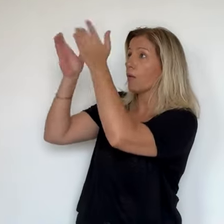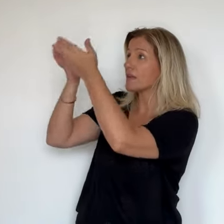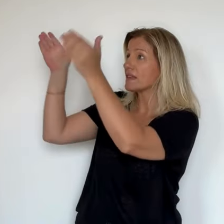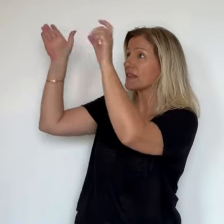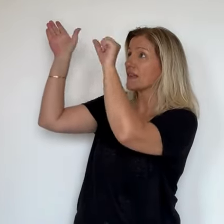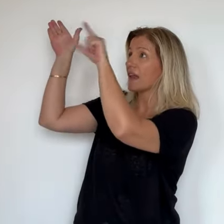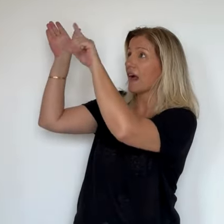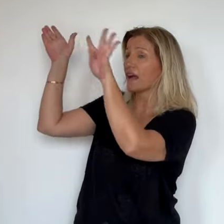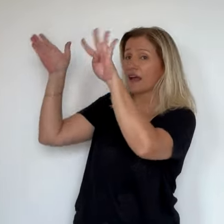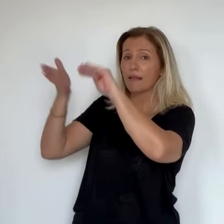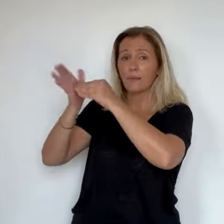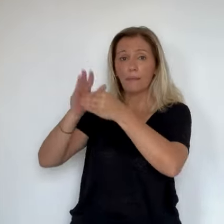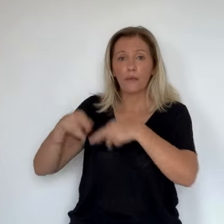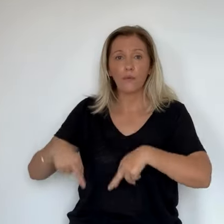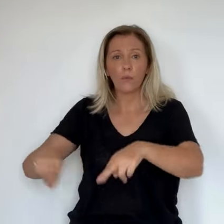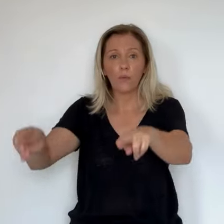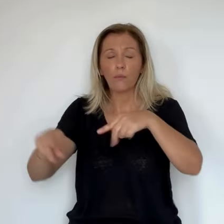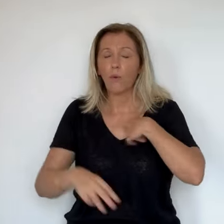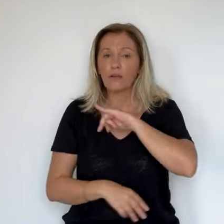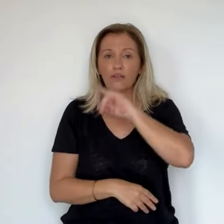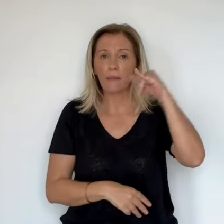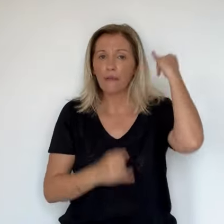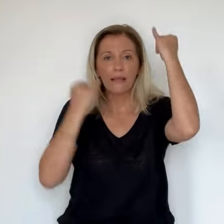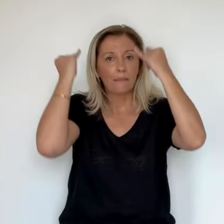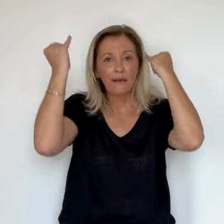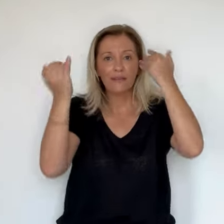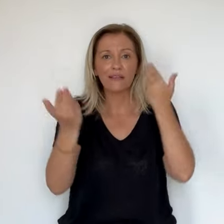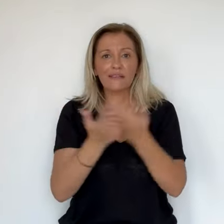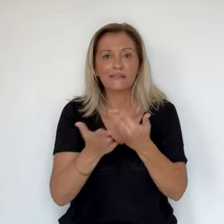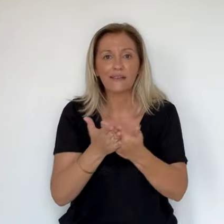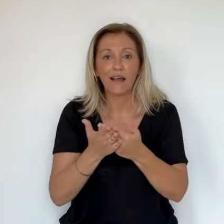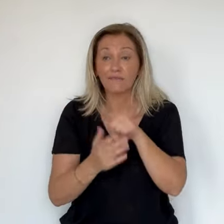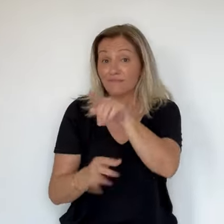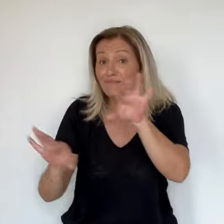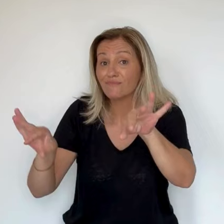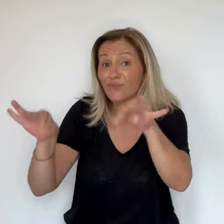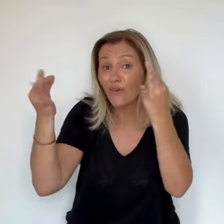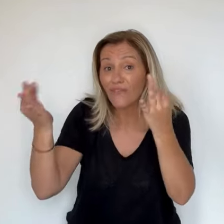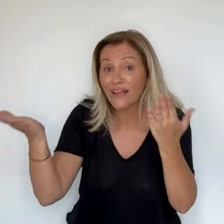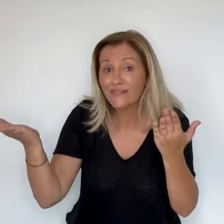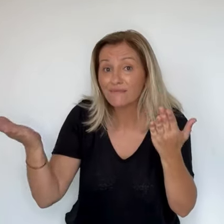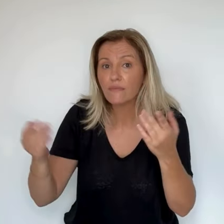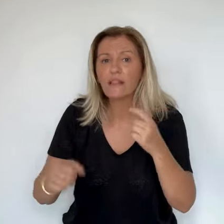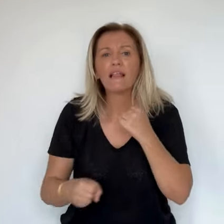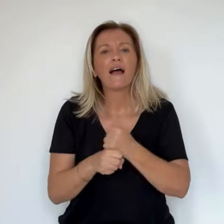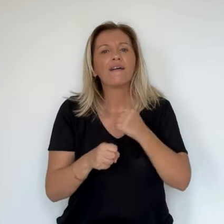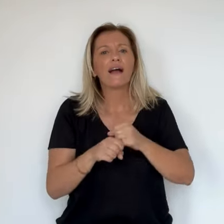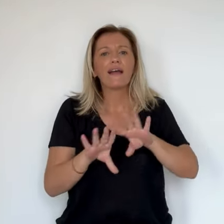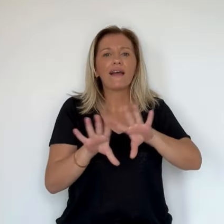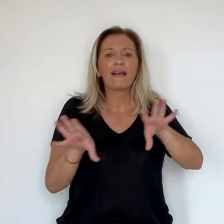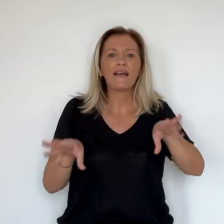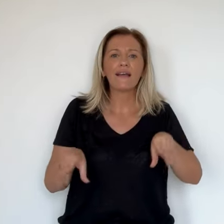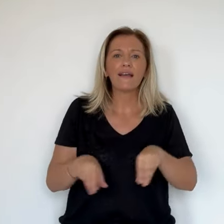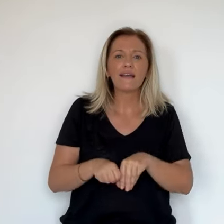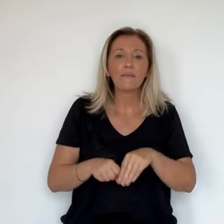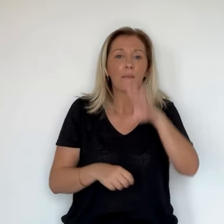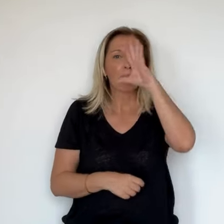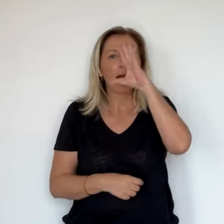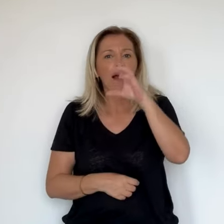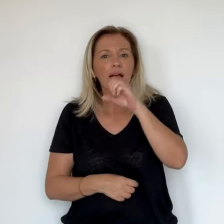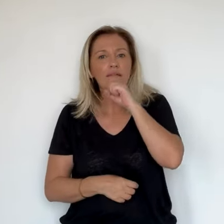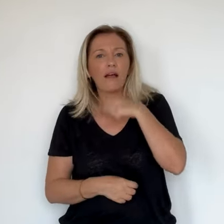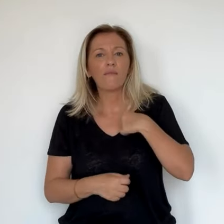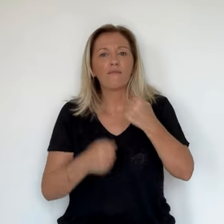à 4 mètres de la route comme ça. Donc c'est vous qui l'avez trouvé. C'est un travail d'équipe. Le truc c'est que je me suis garé juste en